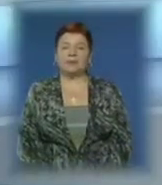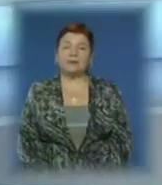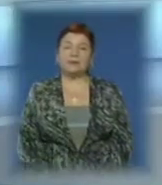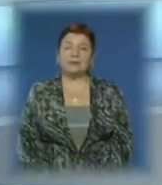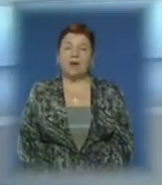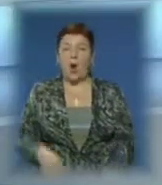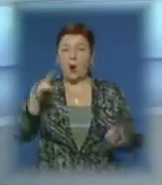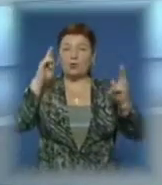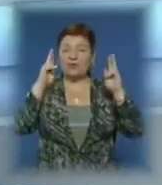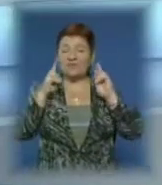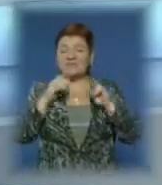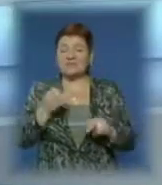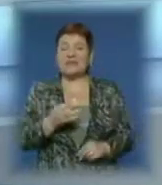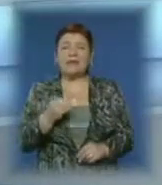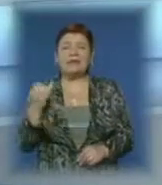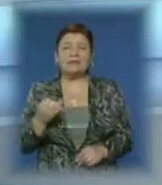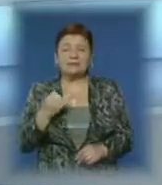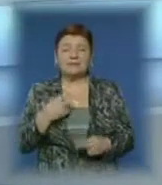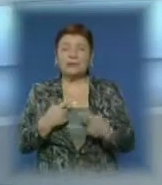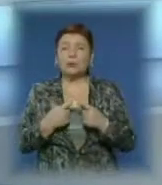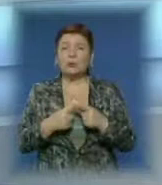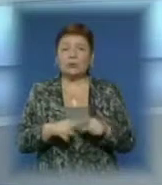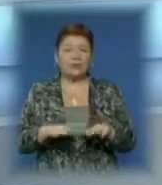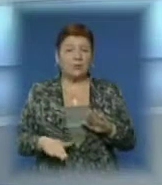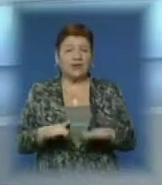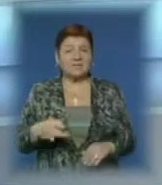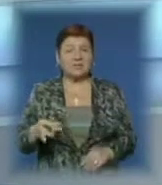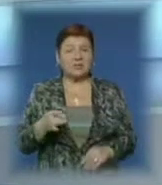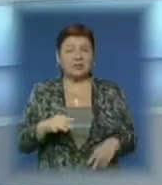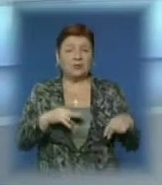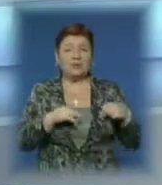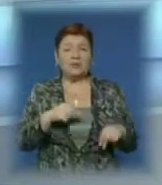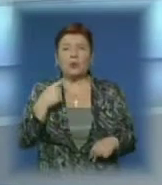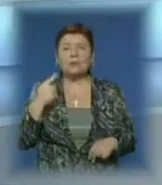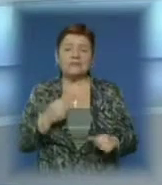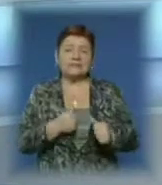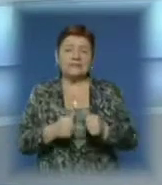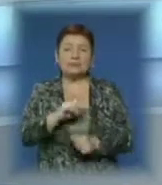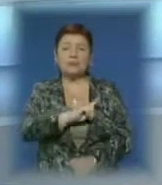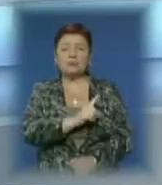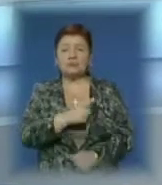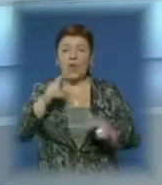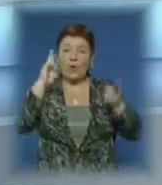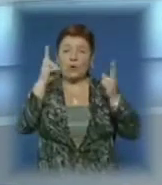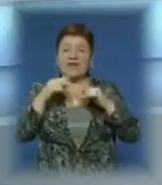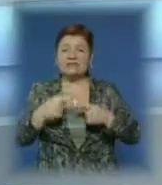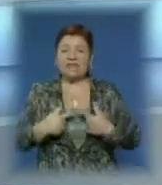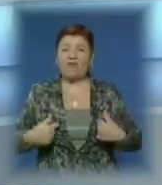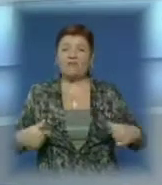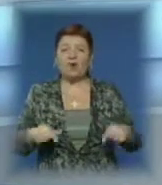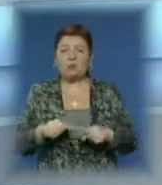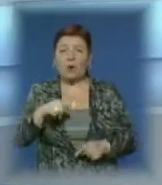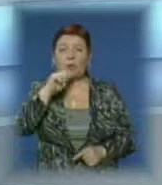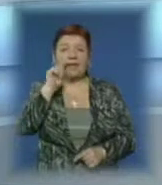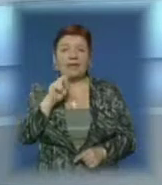Кролівництво за інтенсивною європейською технологією. В Мукачевському районі працює одна із найпотужніших кролячих ферм в Україні, у